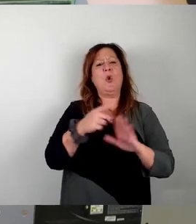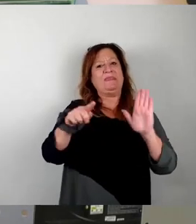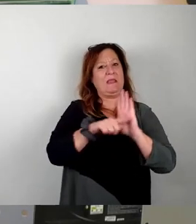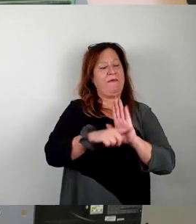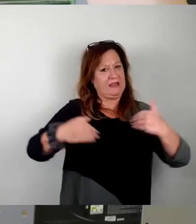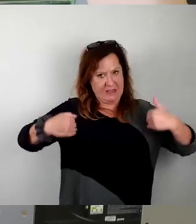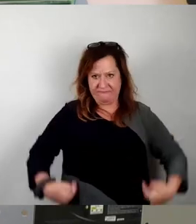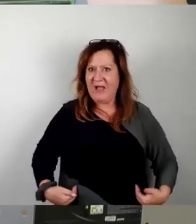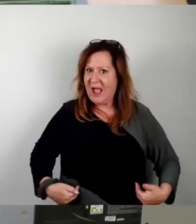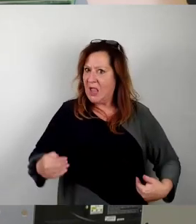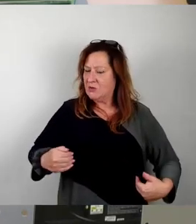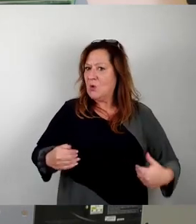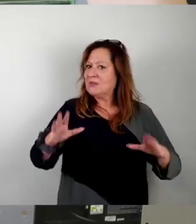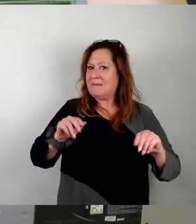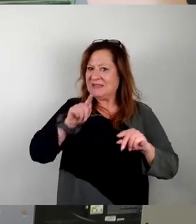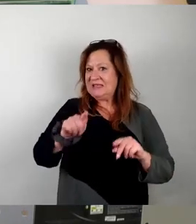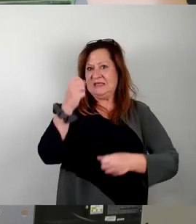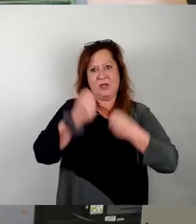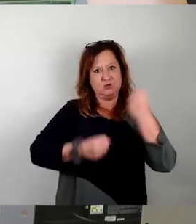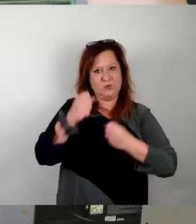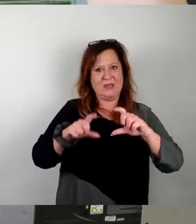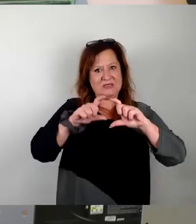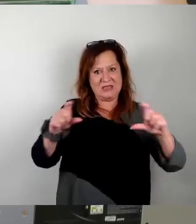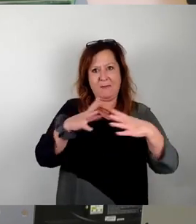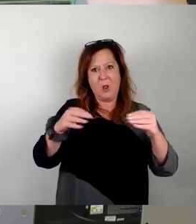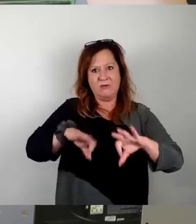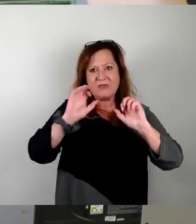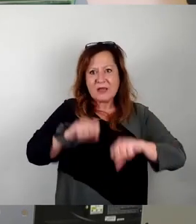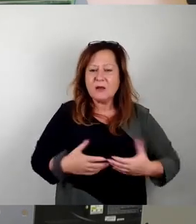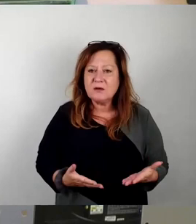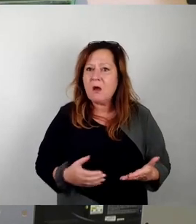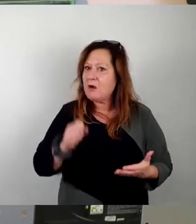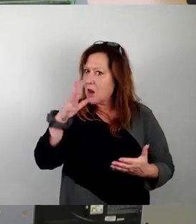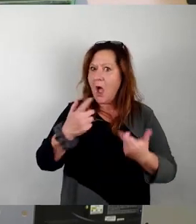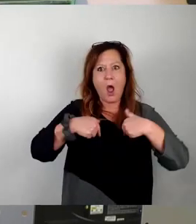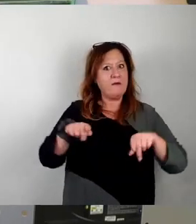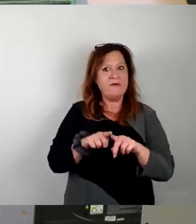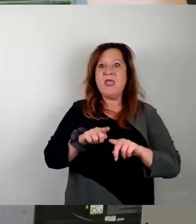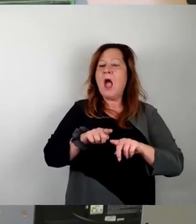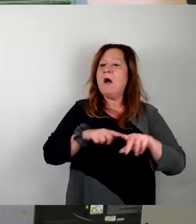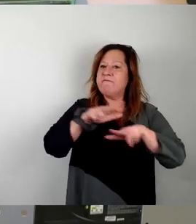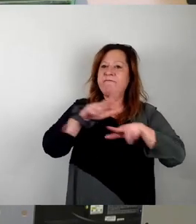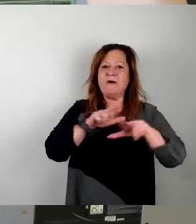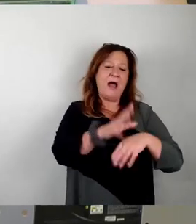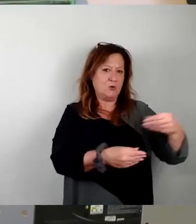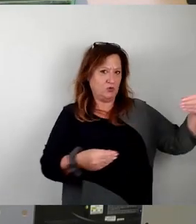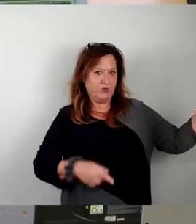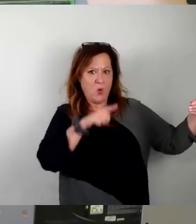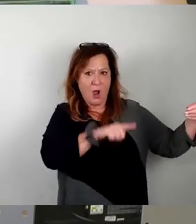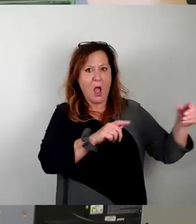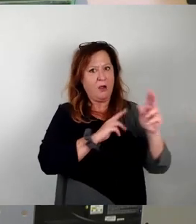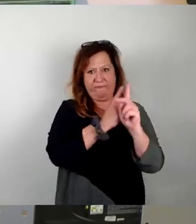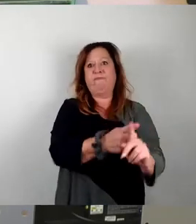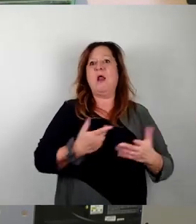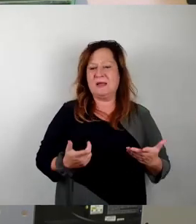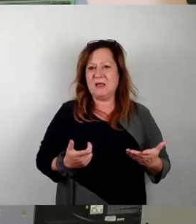schwierigen Thema zurechtzukommen. Insofern folgen wir natürlich der Verwaltungsvorlage. Auch wir würden gerne die Ursprungsvorlage wieder abstimmen, denn sie ist ja quasi